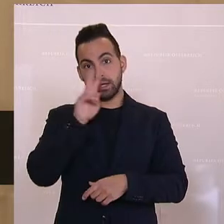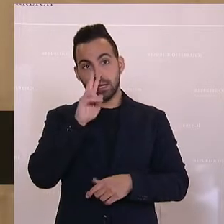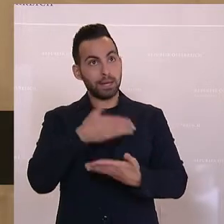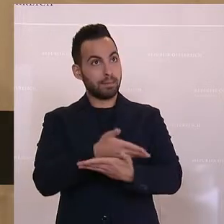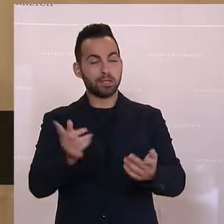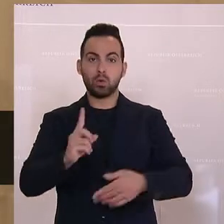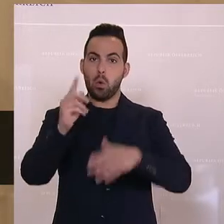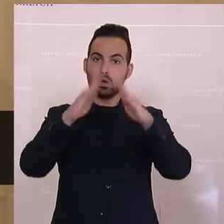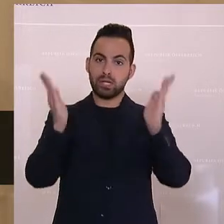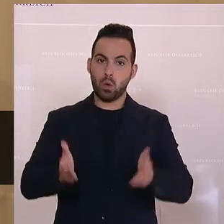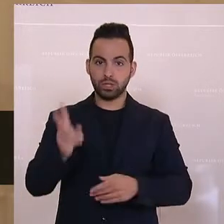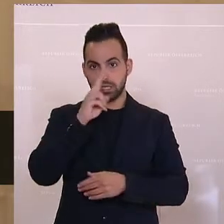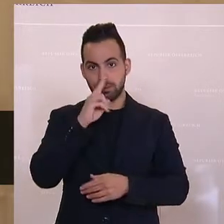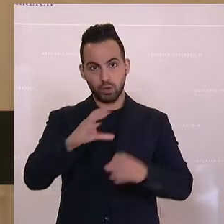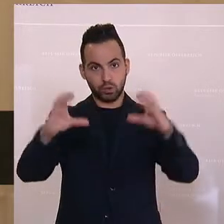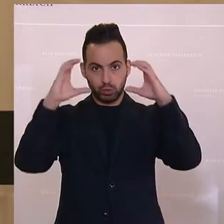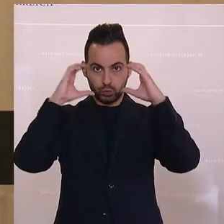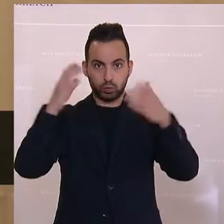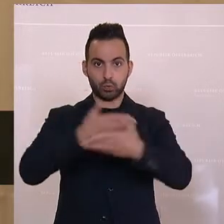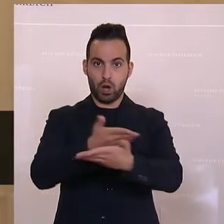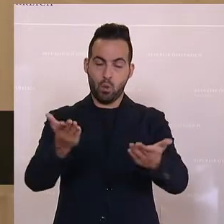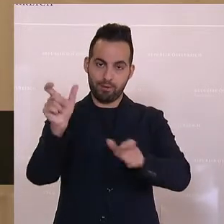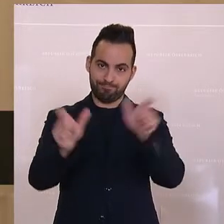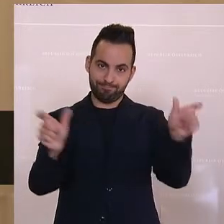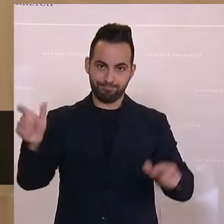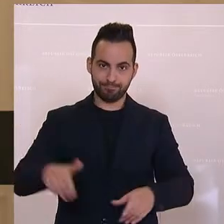Hohe Haus, liebe Zuschauerinnen und Zuschauer.